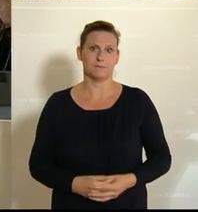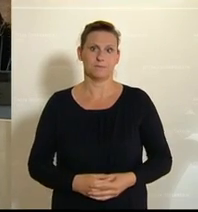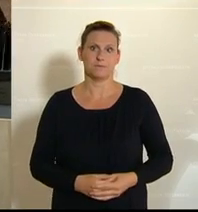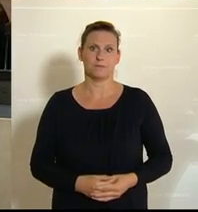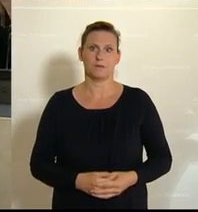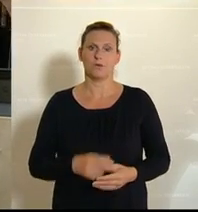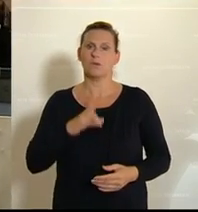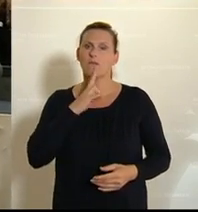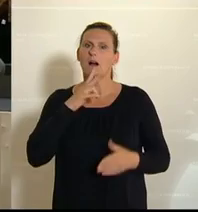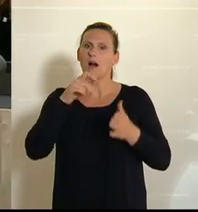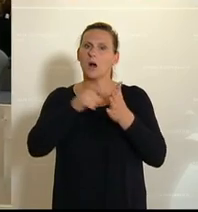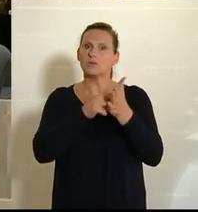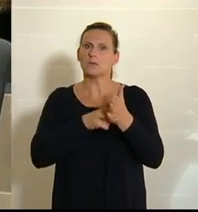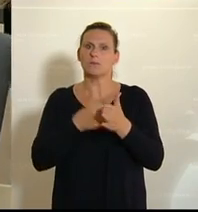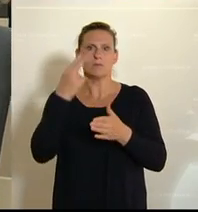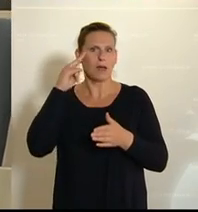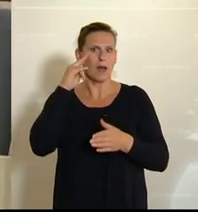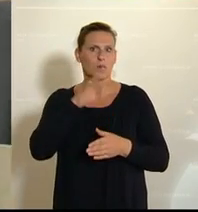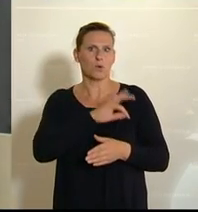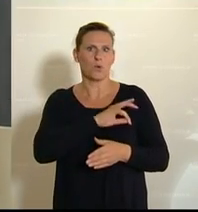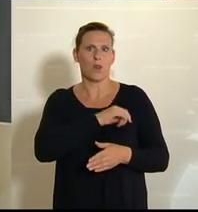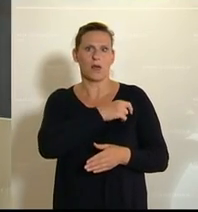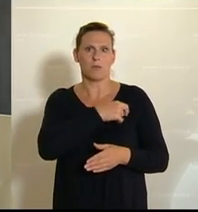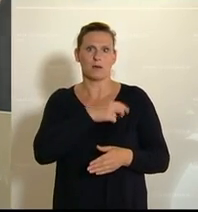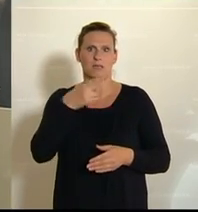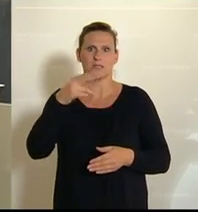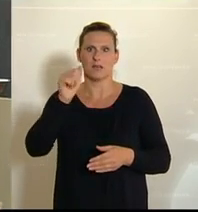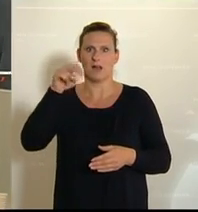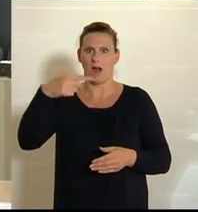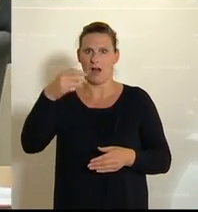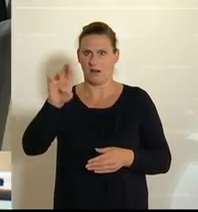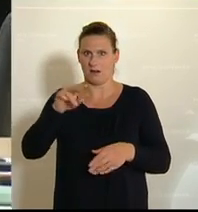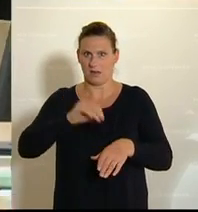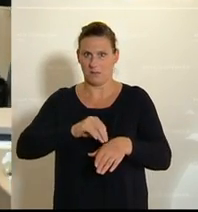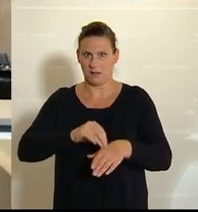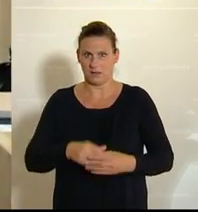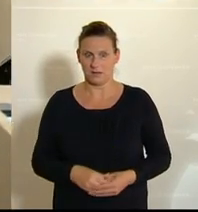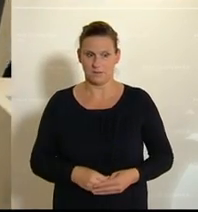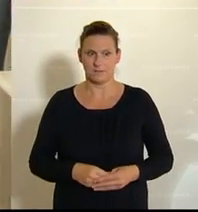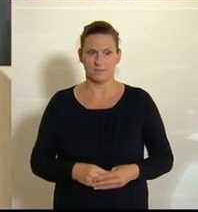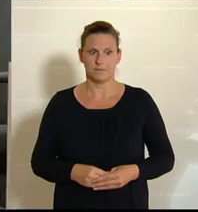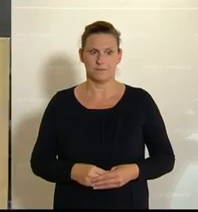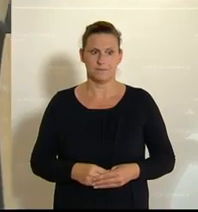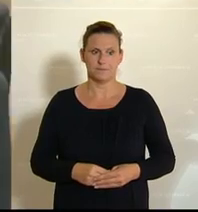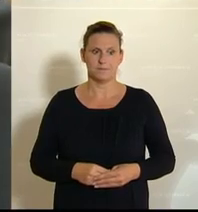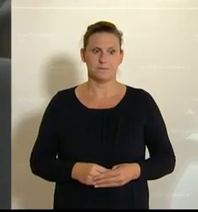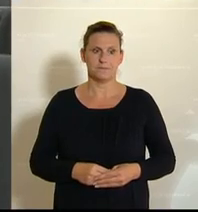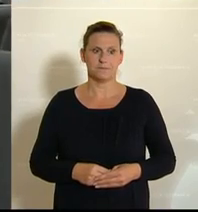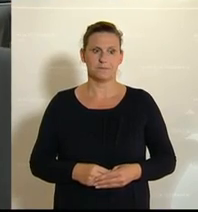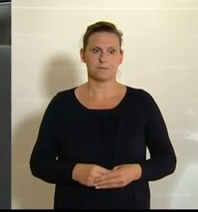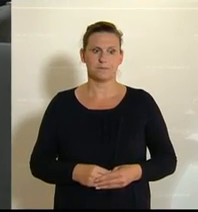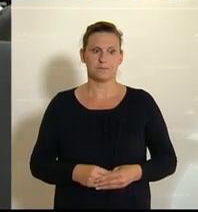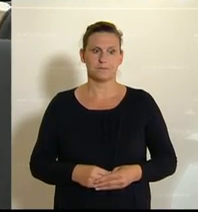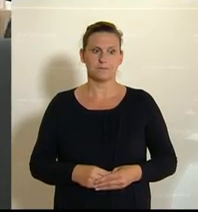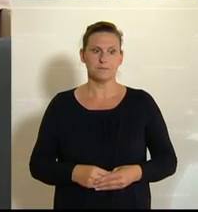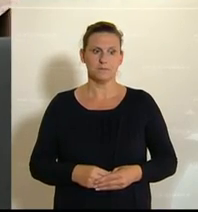Pflege geht alle etwas an, betont Petrana Ribo. Sie ist Abgeordnete bei den Grünen. Hier in der Debatte über